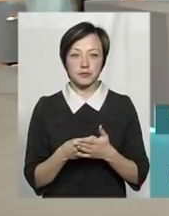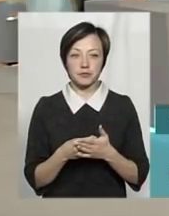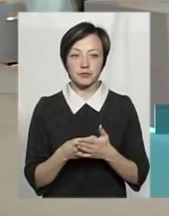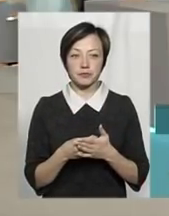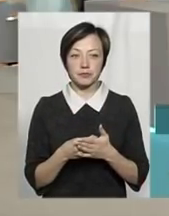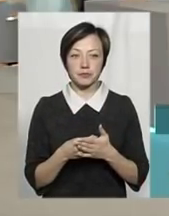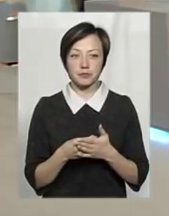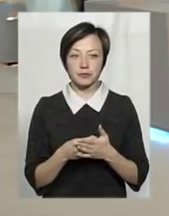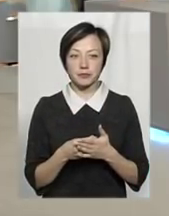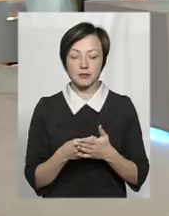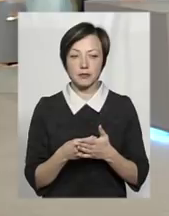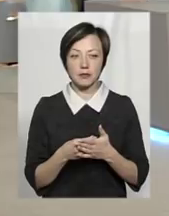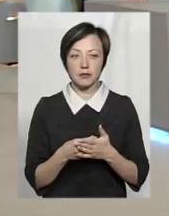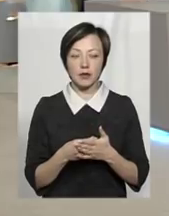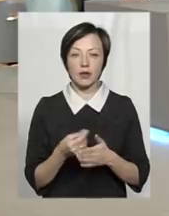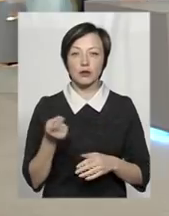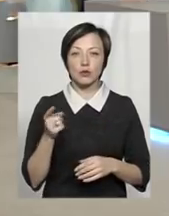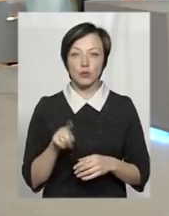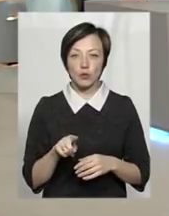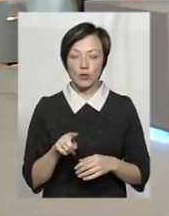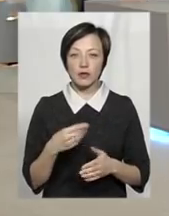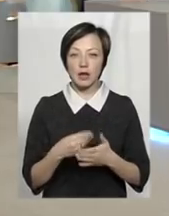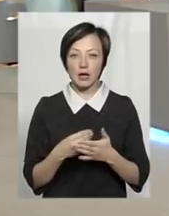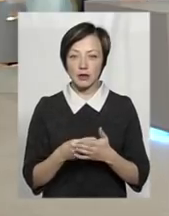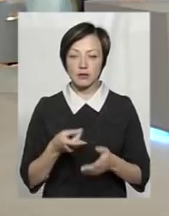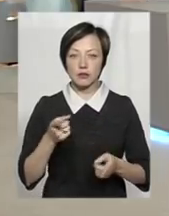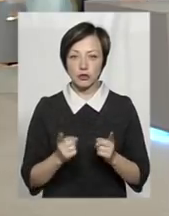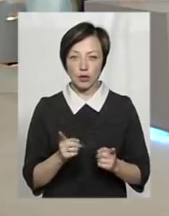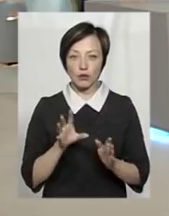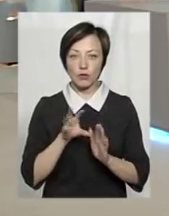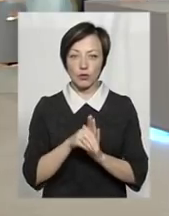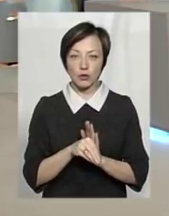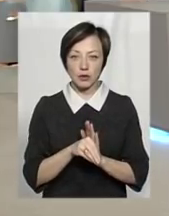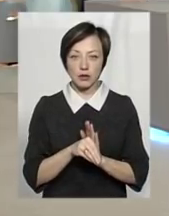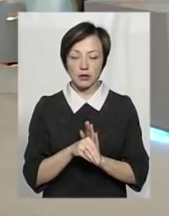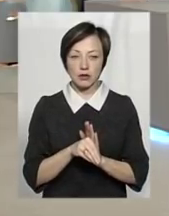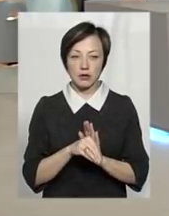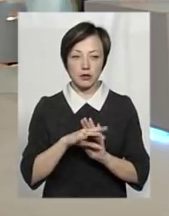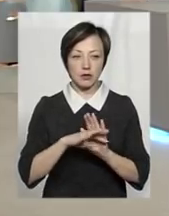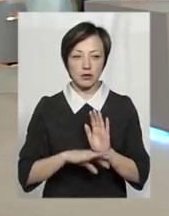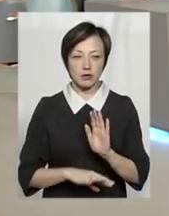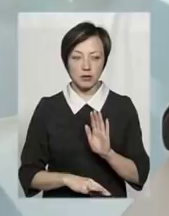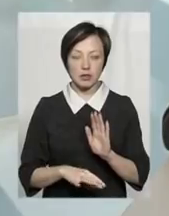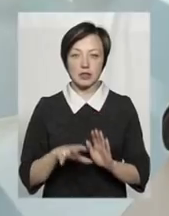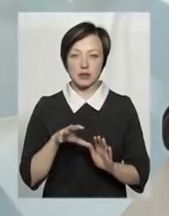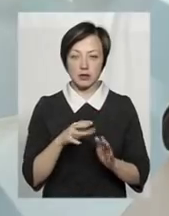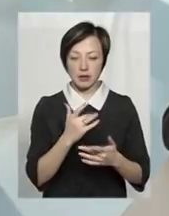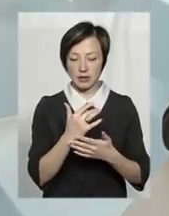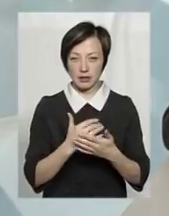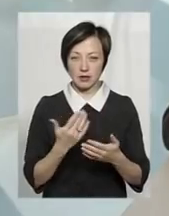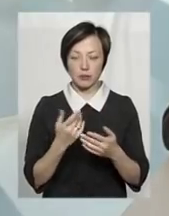НКРЄКП. Тому в тариф, звичайно, там велика кількість складової входить.